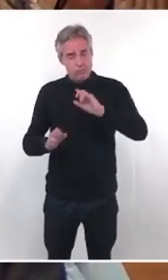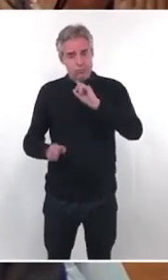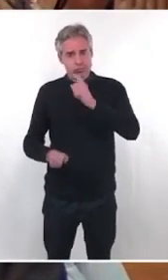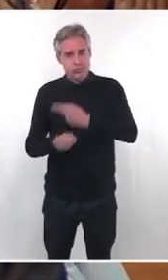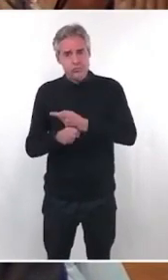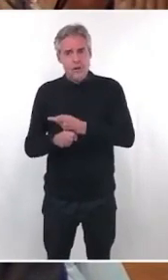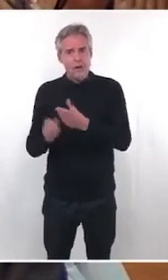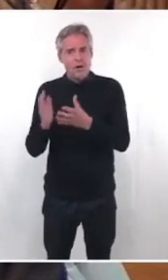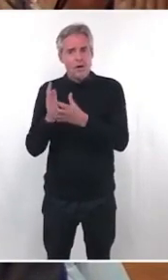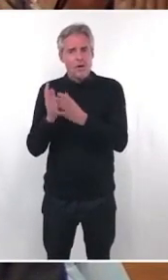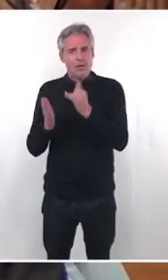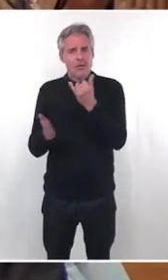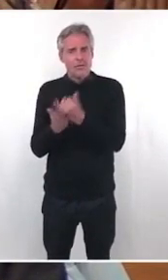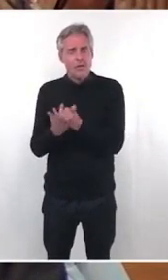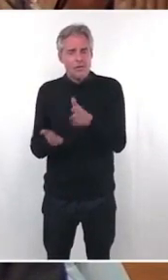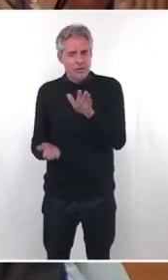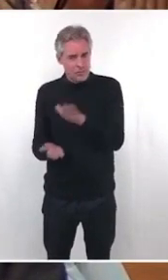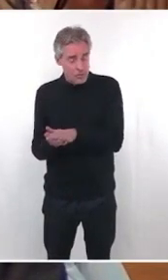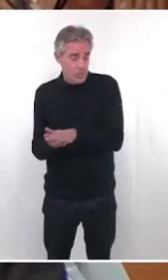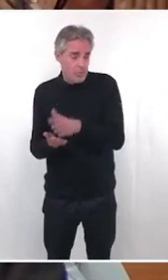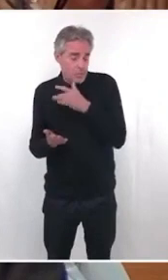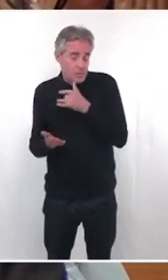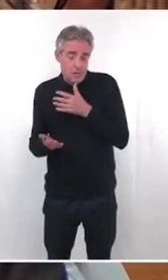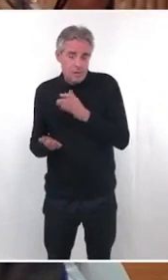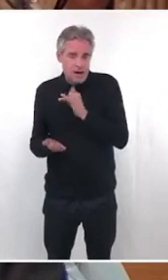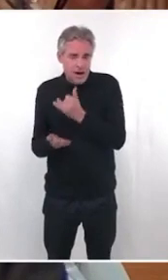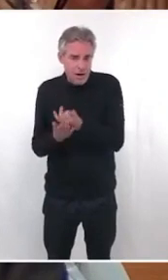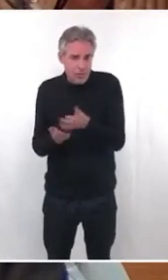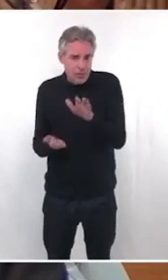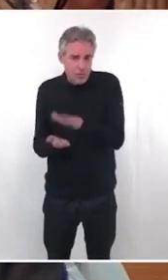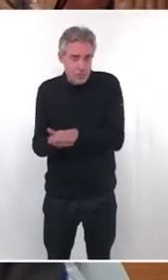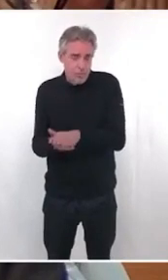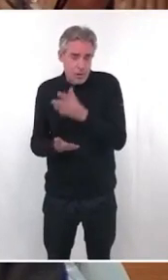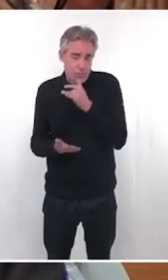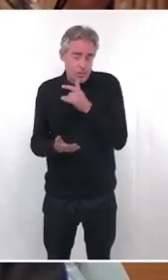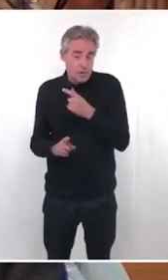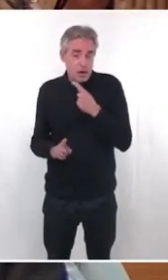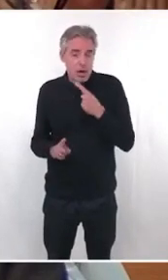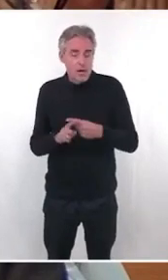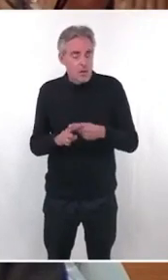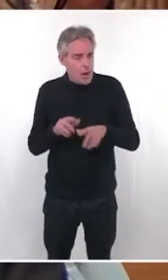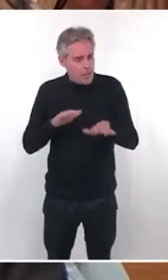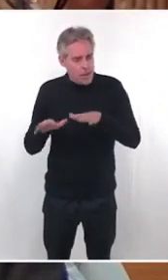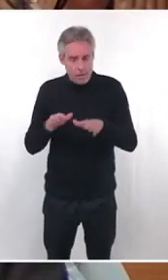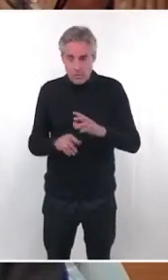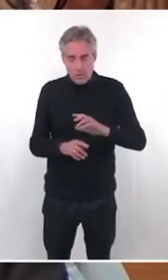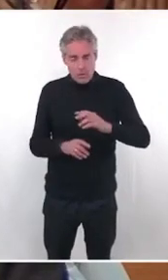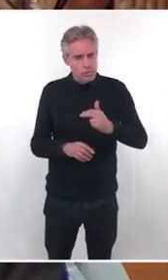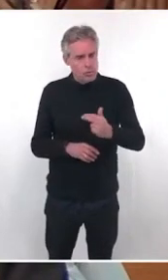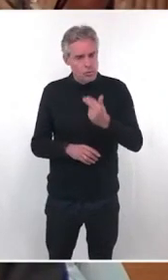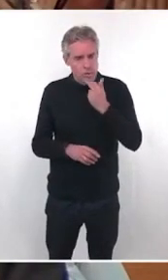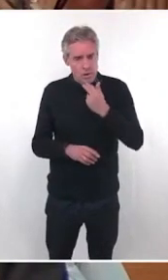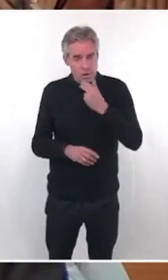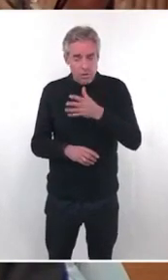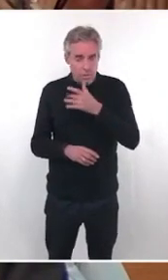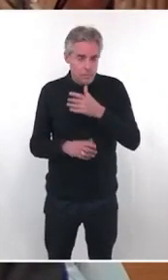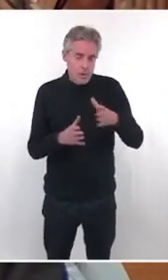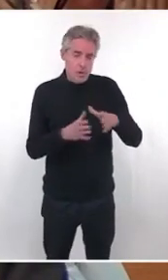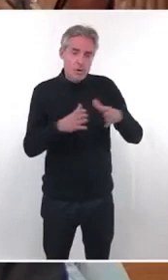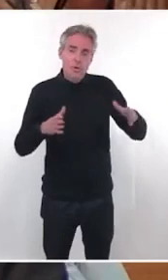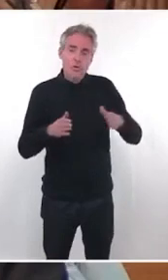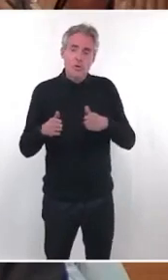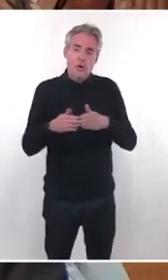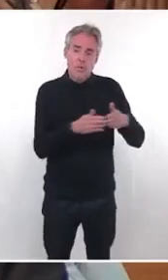redevances, multiplier par deux une redevance, c'est pas possible. Et surtout la méthode qui est employée par le Grand Port